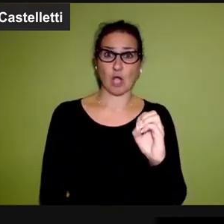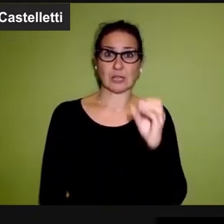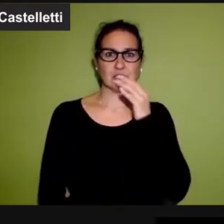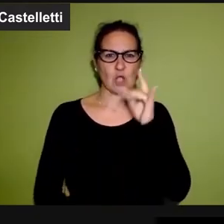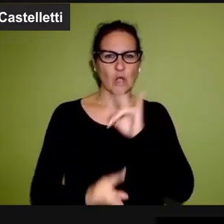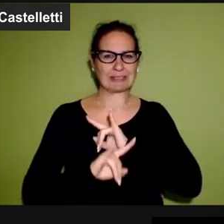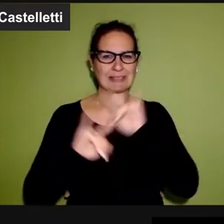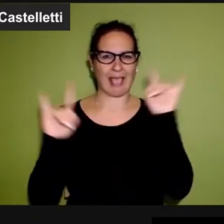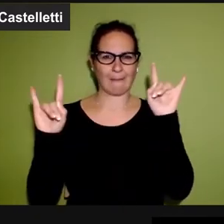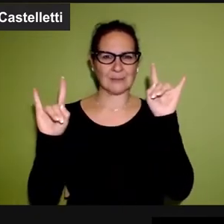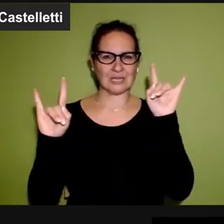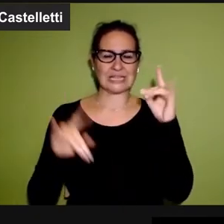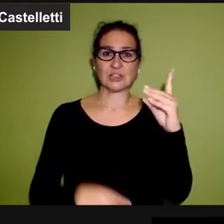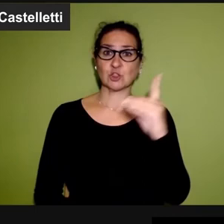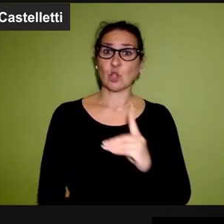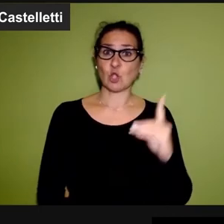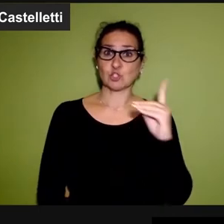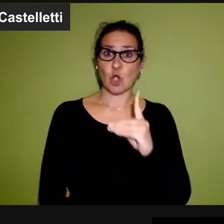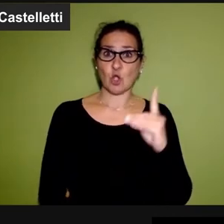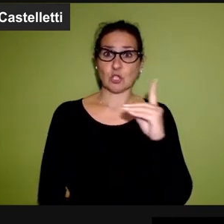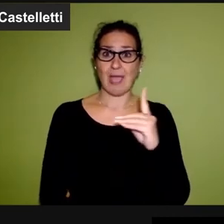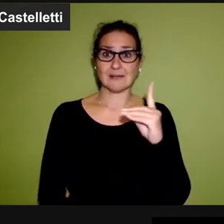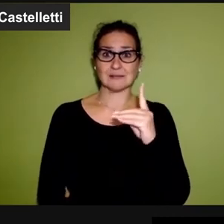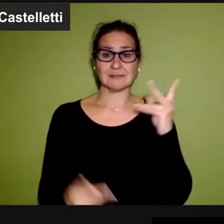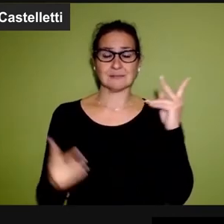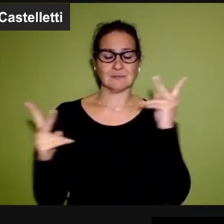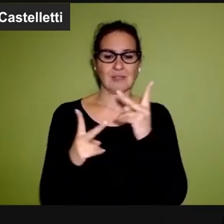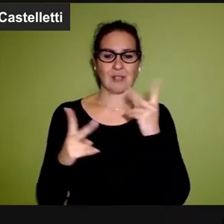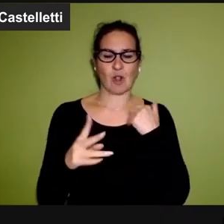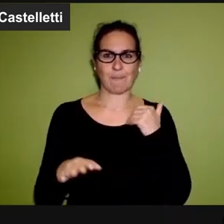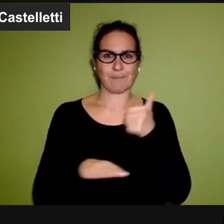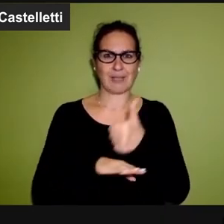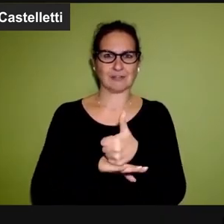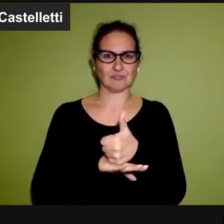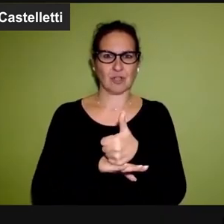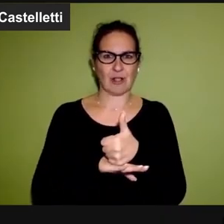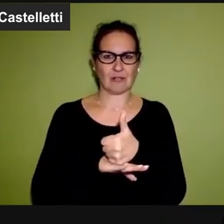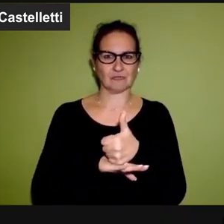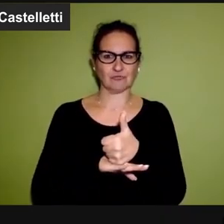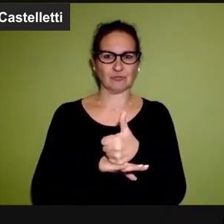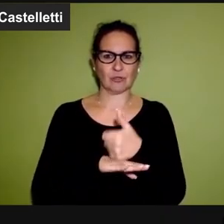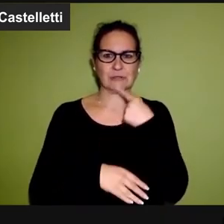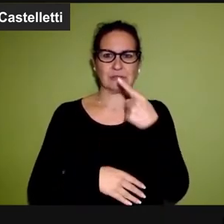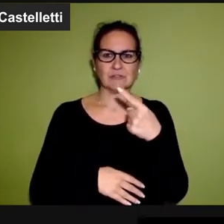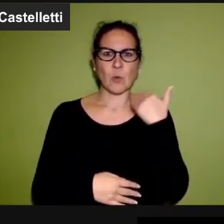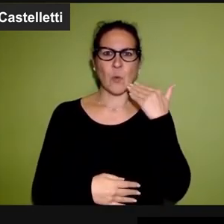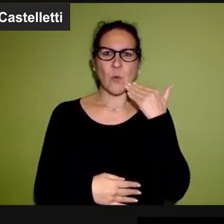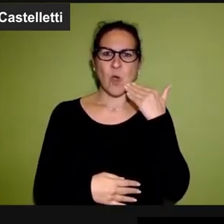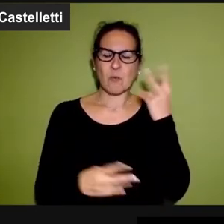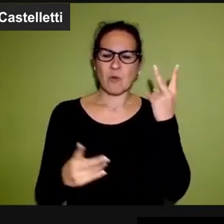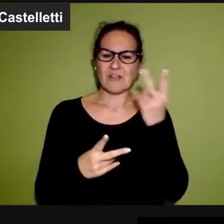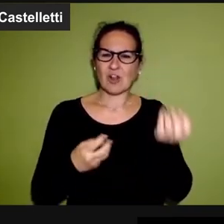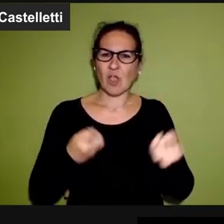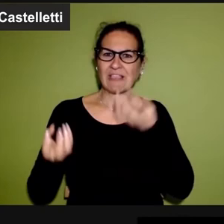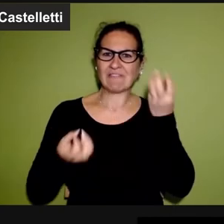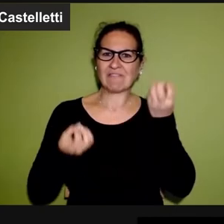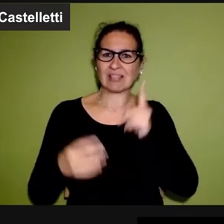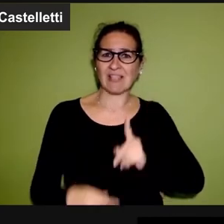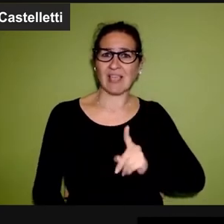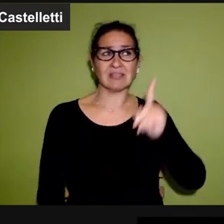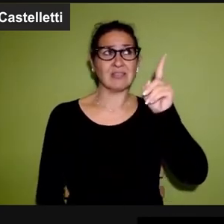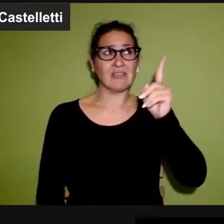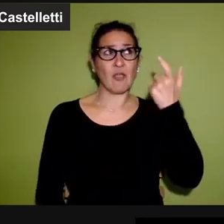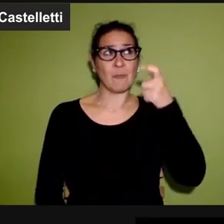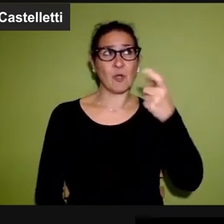Ortiz o I demoni dove Dostoevsky fa dire ad un personaggio l'uomo non ha fatto altro